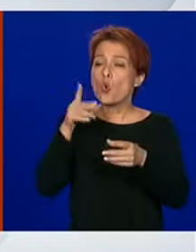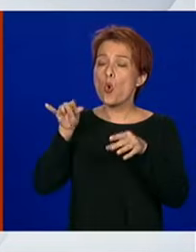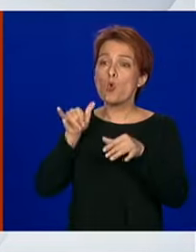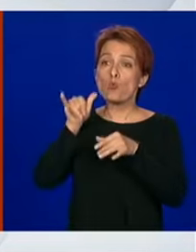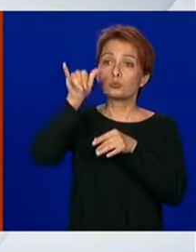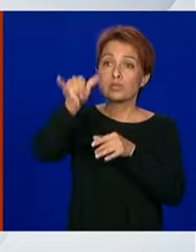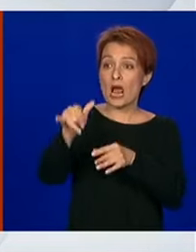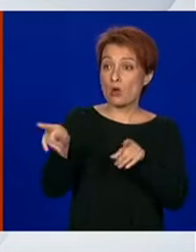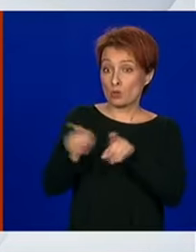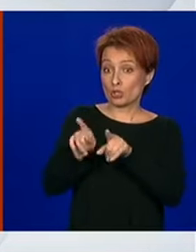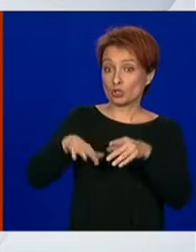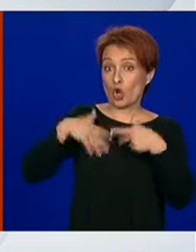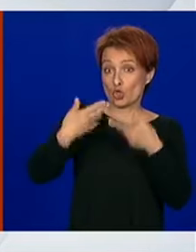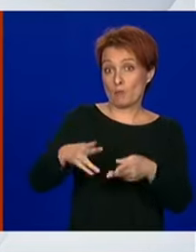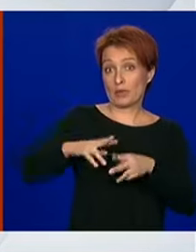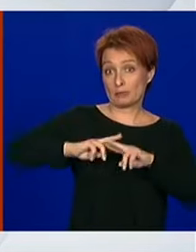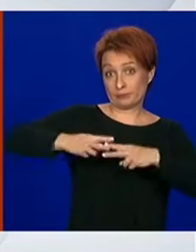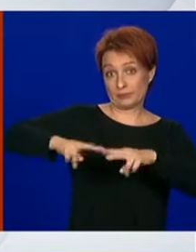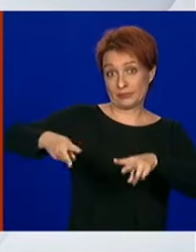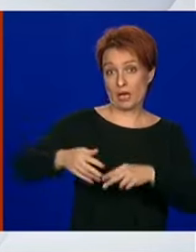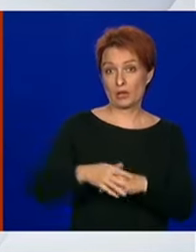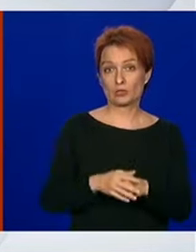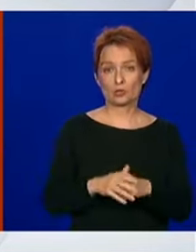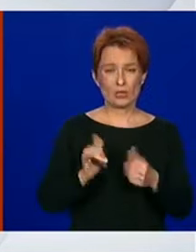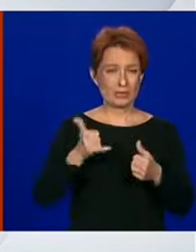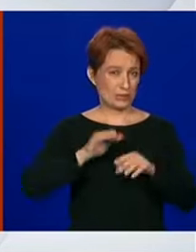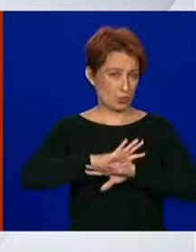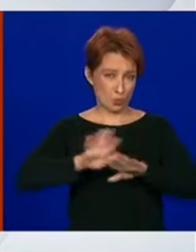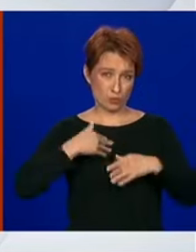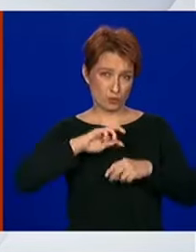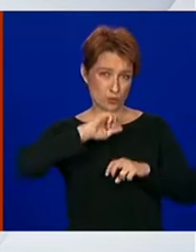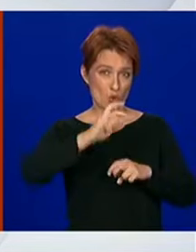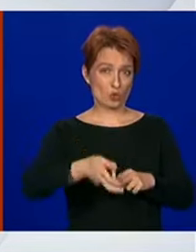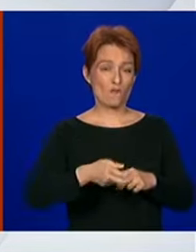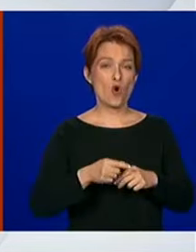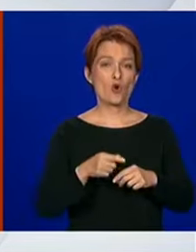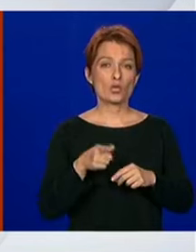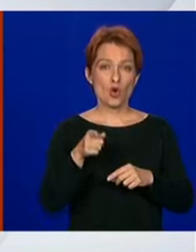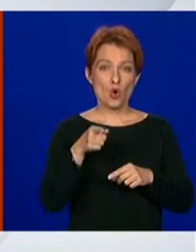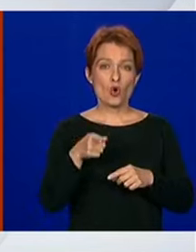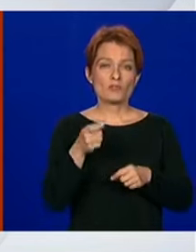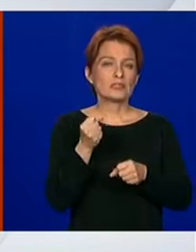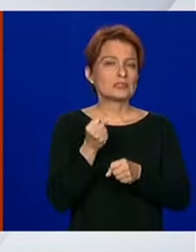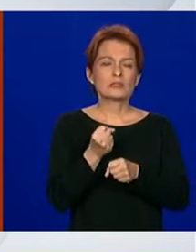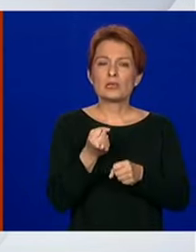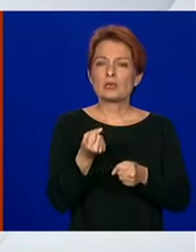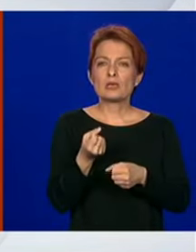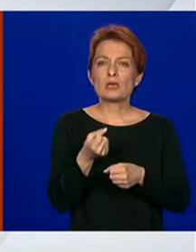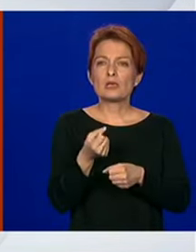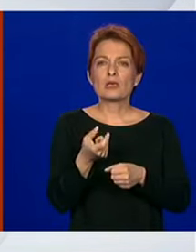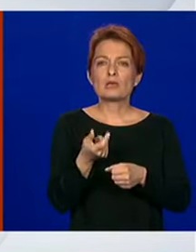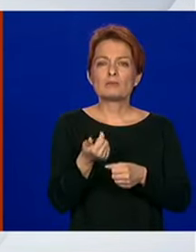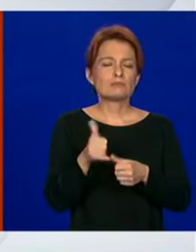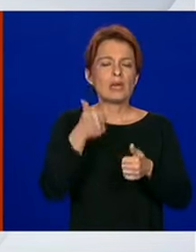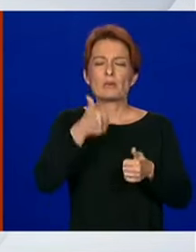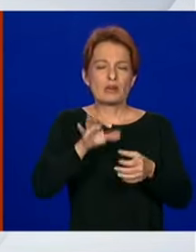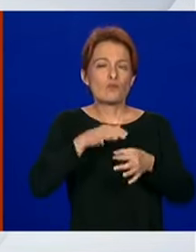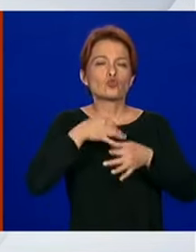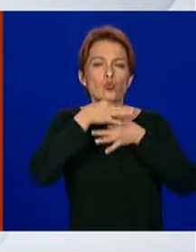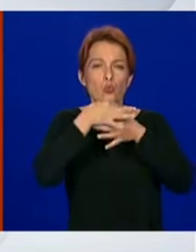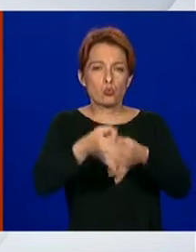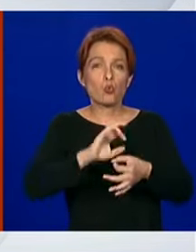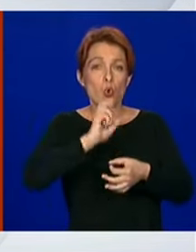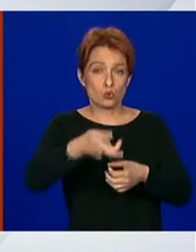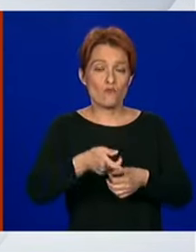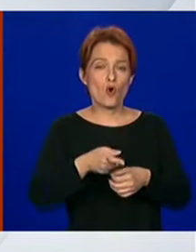zarazila? Na to pitanje sam već odgovorio. Dakle, radi se o, prvo da vam govorim na prvo pitanje. Dakle,